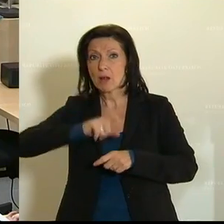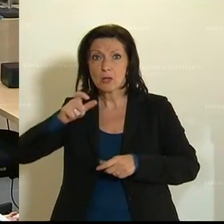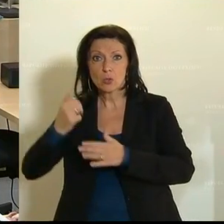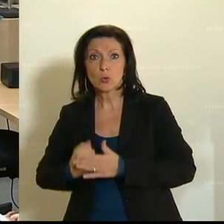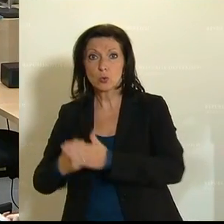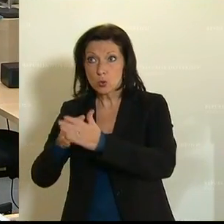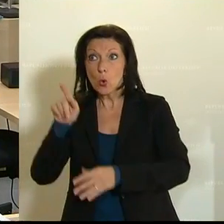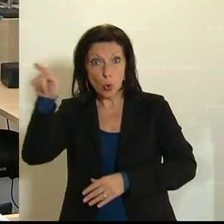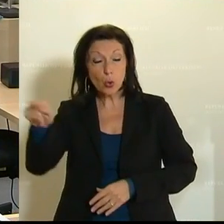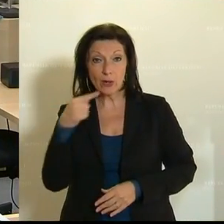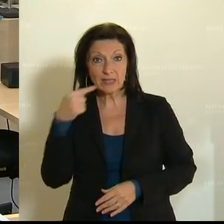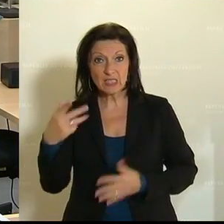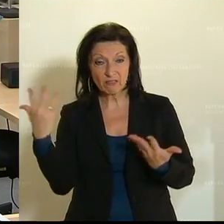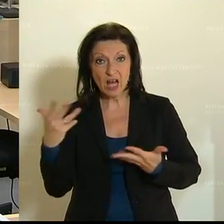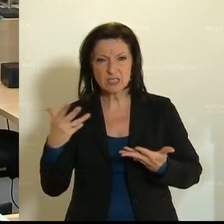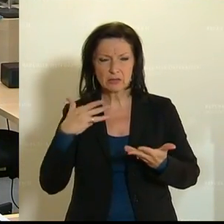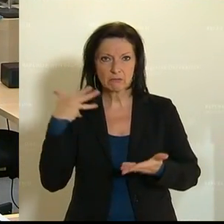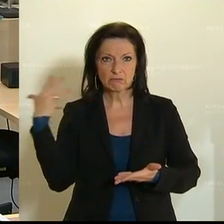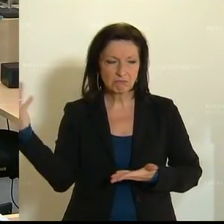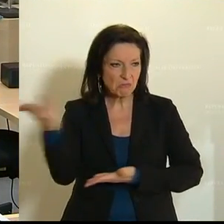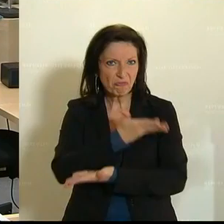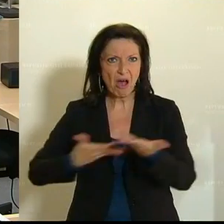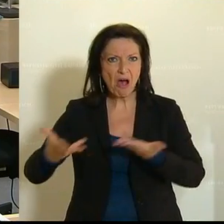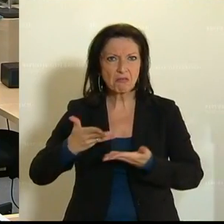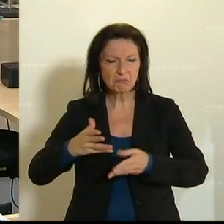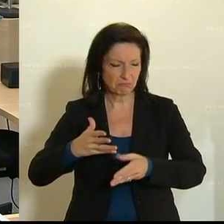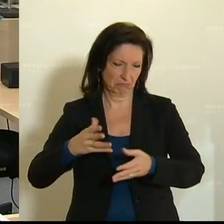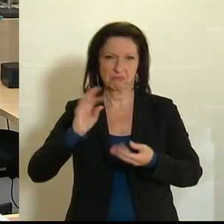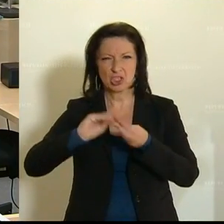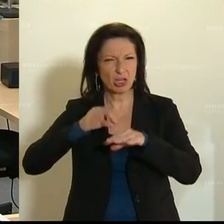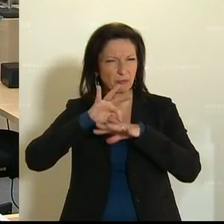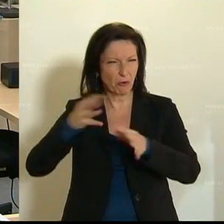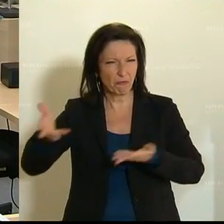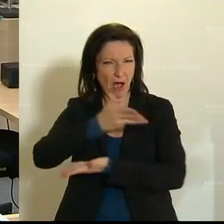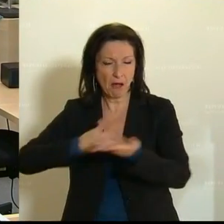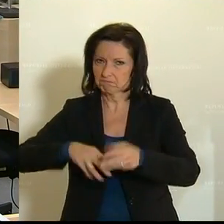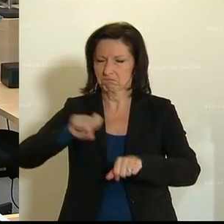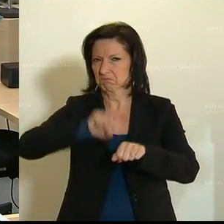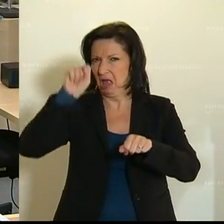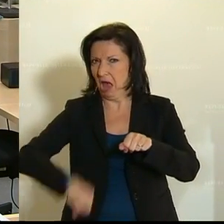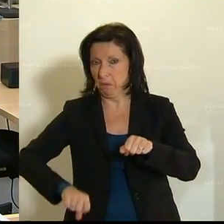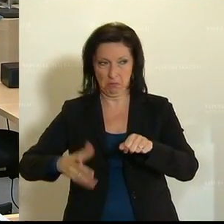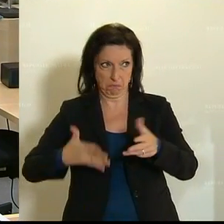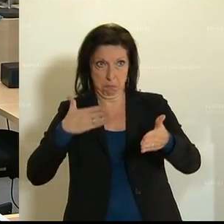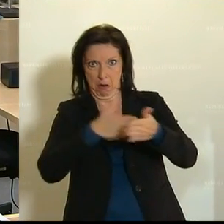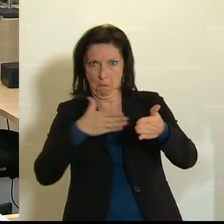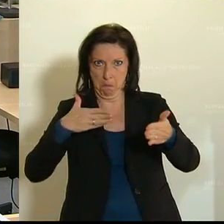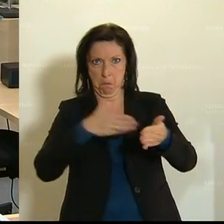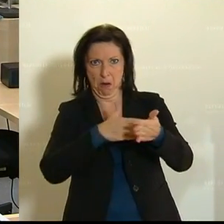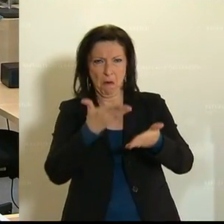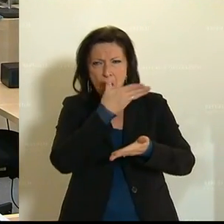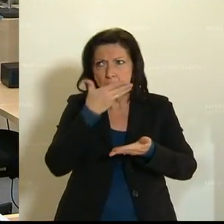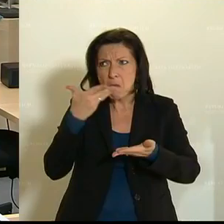Und er hat gesagt, Sie haben die Verhandlungen abgebrochen mit der Geschäftsleitung. Sie kommen nicht weiter, man kommt Ihnen keinen Schritt